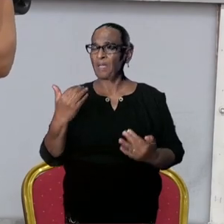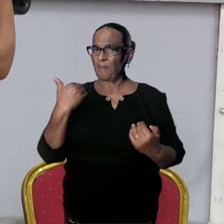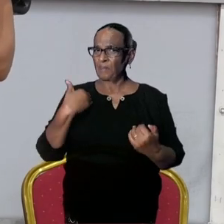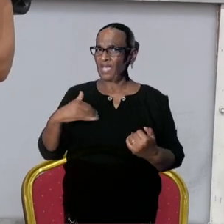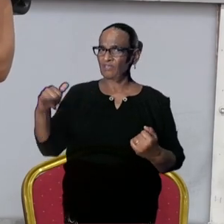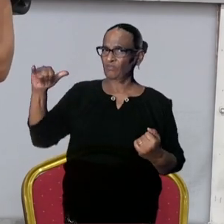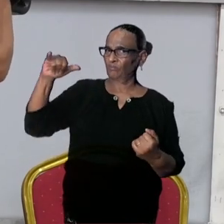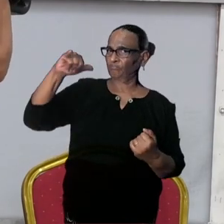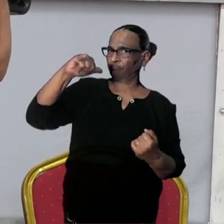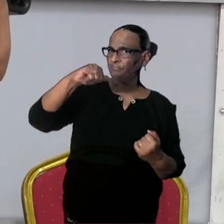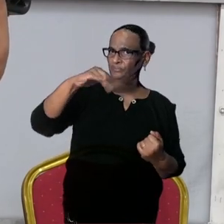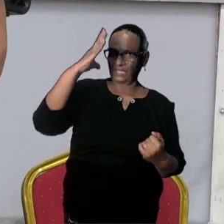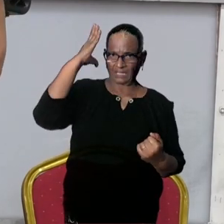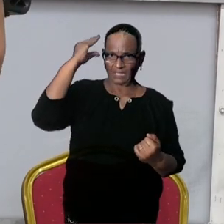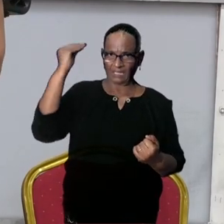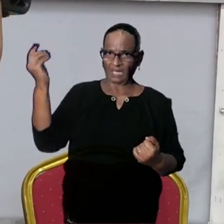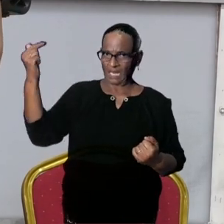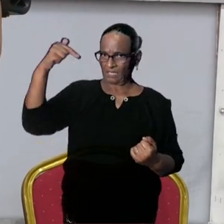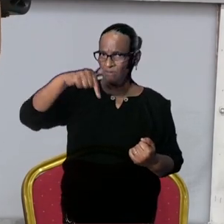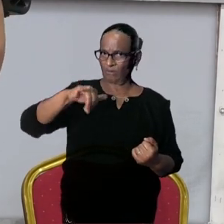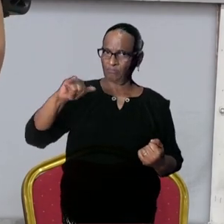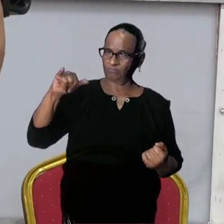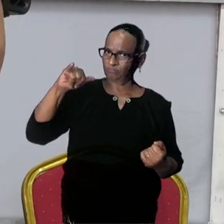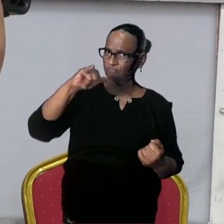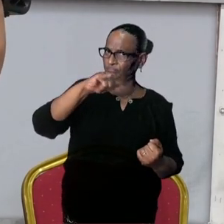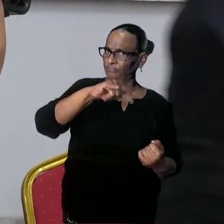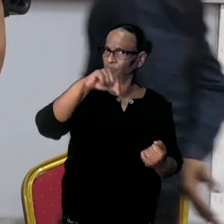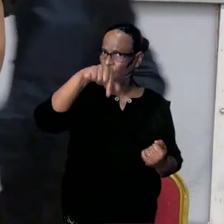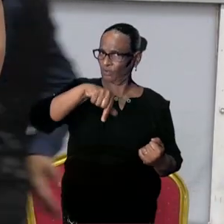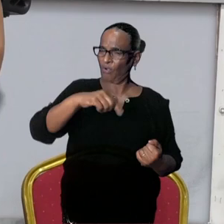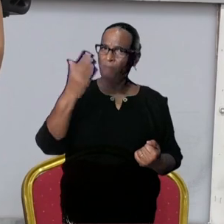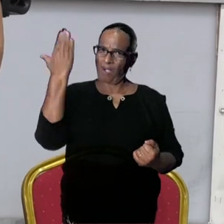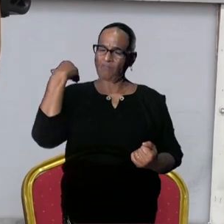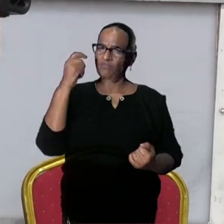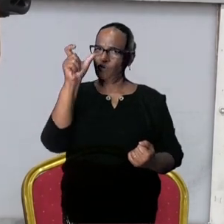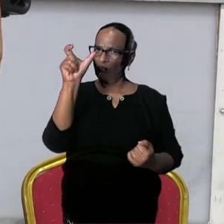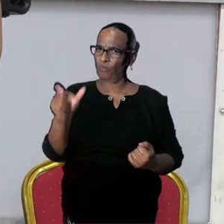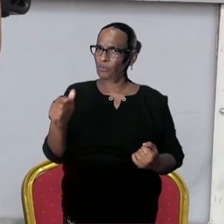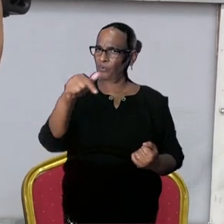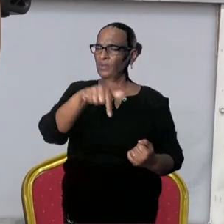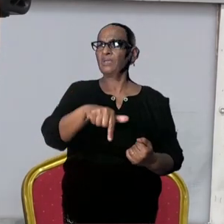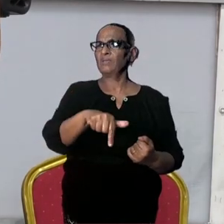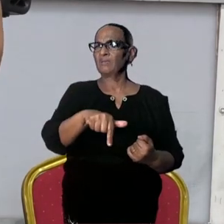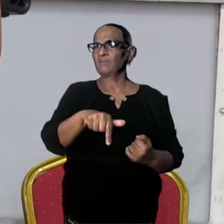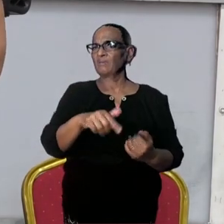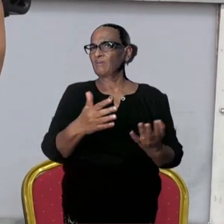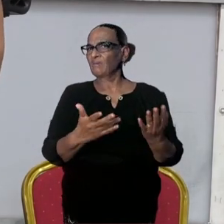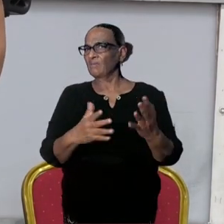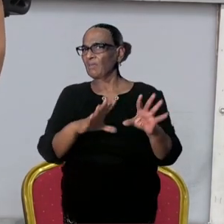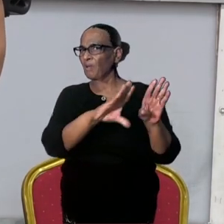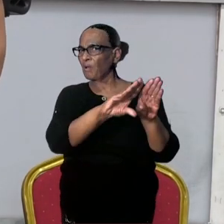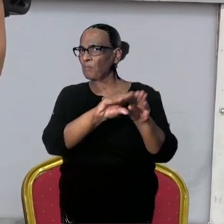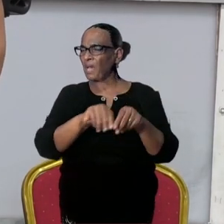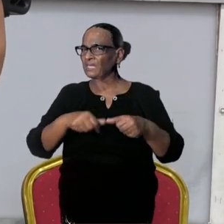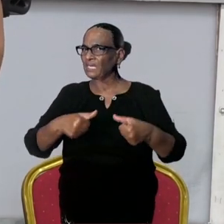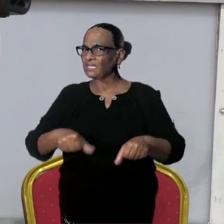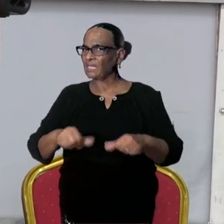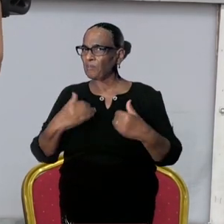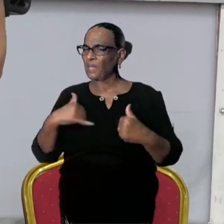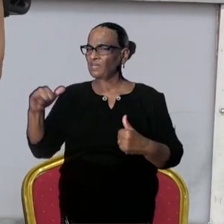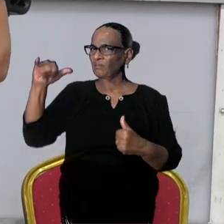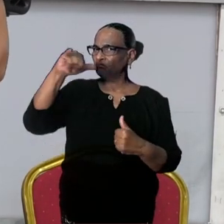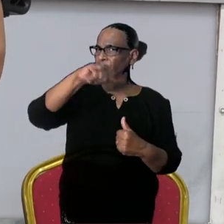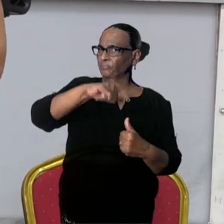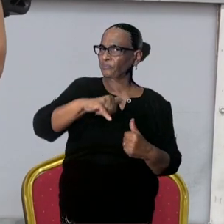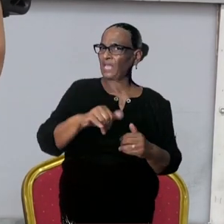zijn vanuit Nederland? En andere landen, maar vooral vanuit Nederland de afgelopen weken. Sinds de maatregelen verscherpt zijn. En